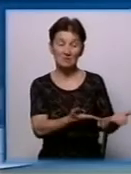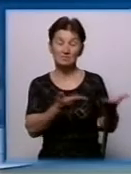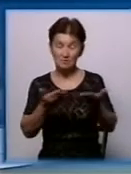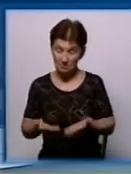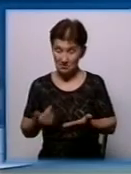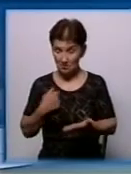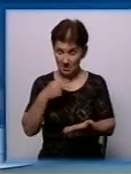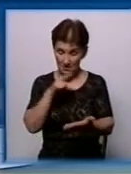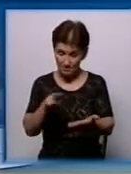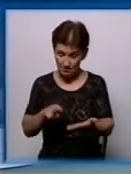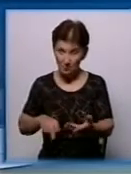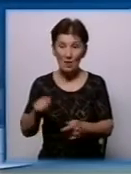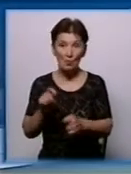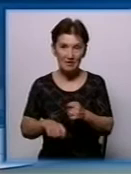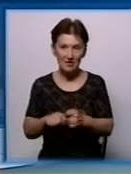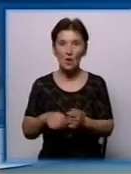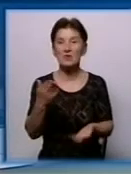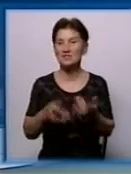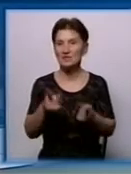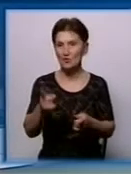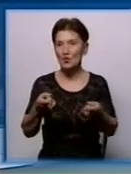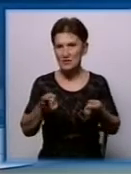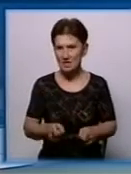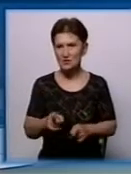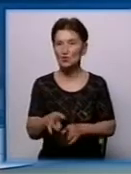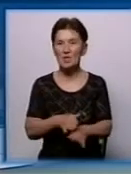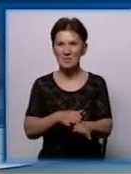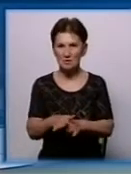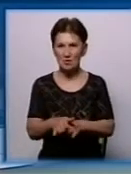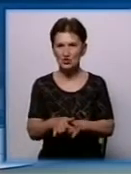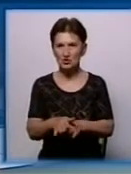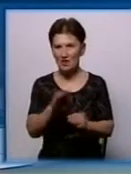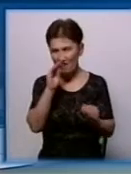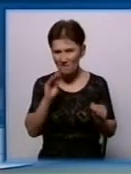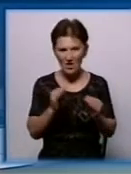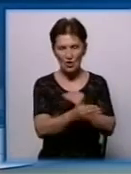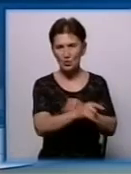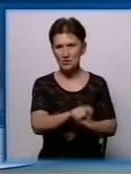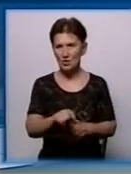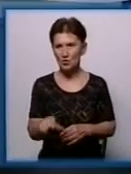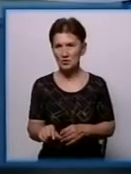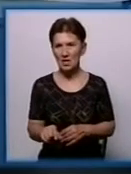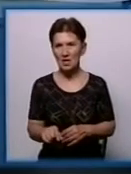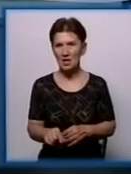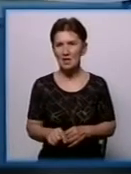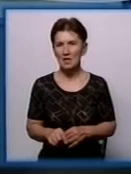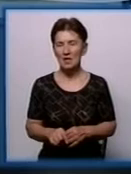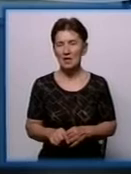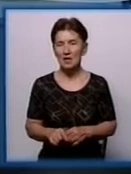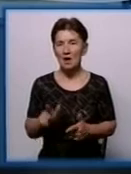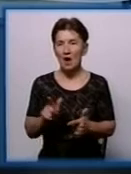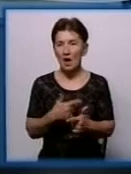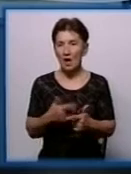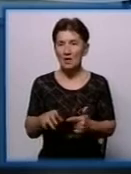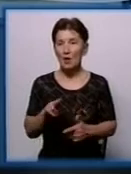якщо воно дійсно забезпечує евакуацію людей. Тому тоді ми погоджуємося з тим, що цей недолік виконаний. Але як